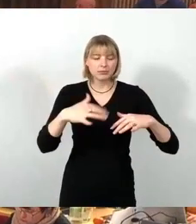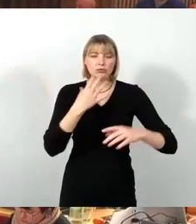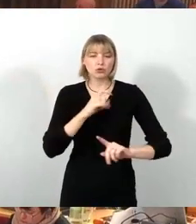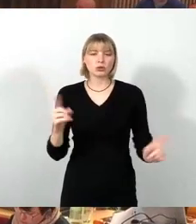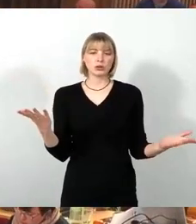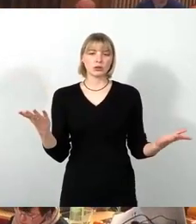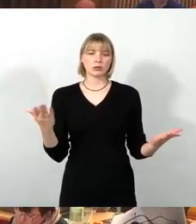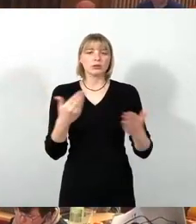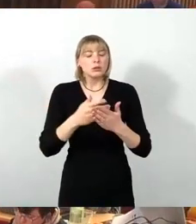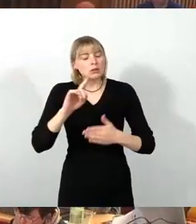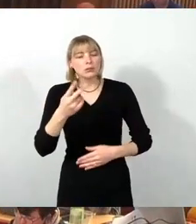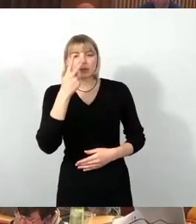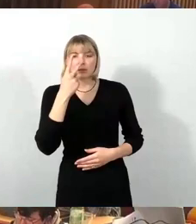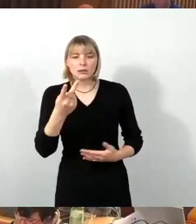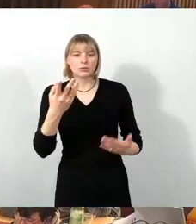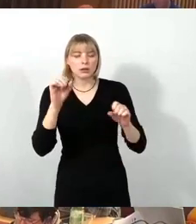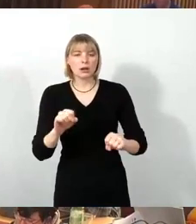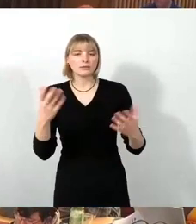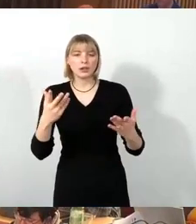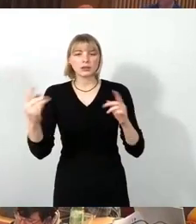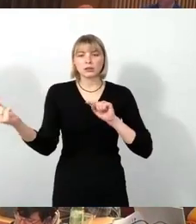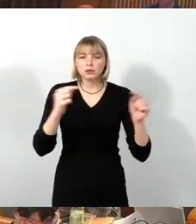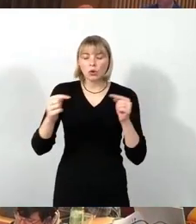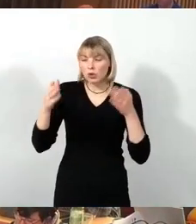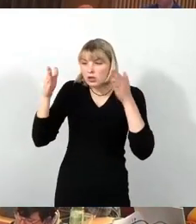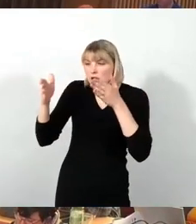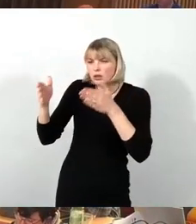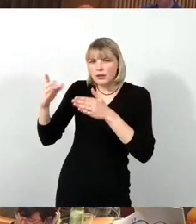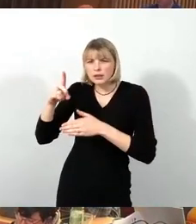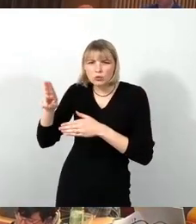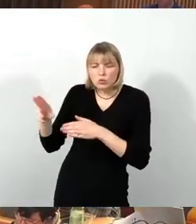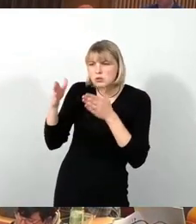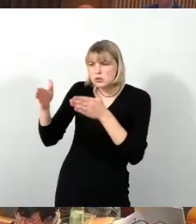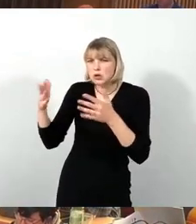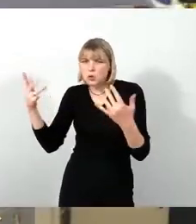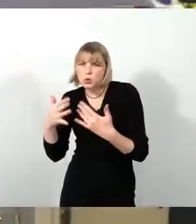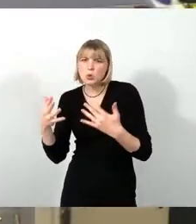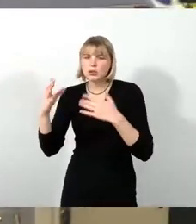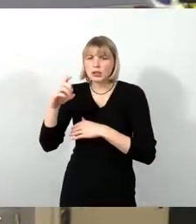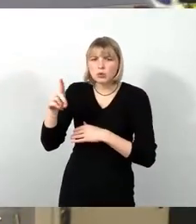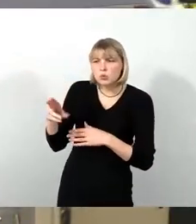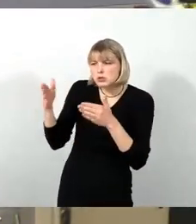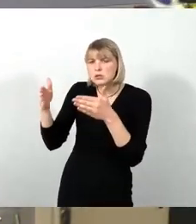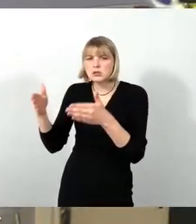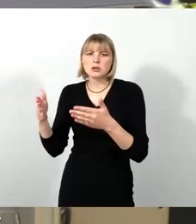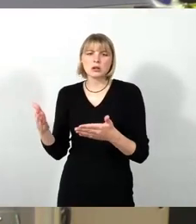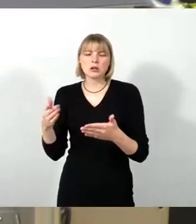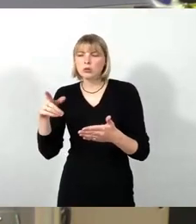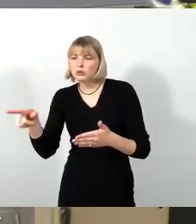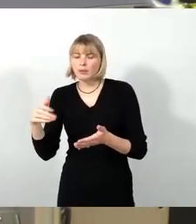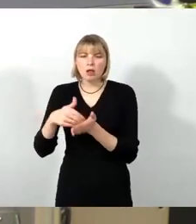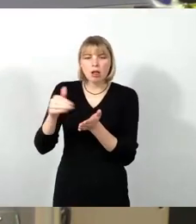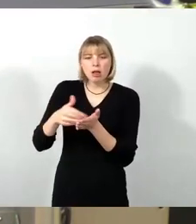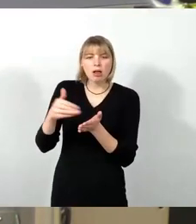die Diskussion jetzt, wie Sie sich auf die CDU, auf die grüne CDU jetzt einschießen und die nicht ganz so mitmacht, wie Sie wollen in dem